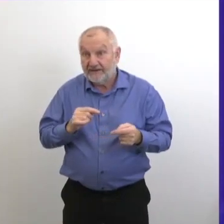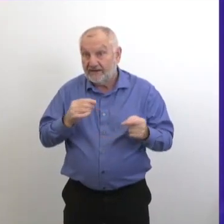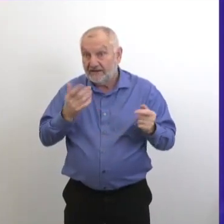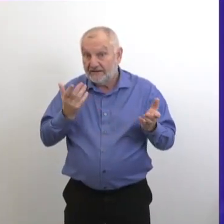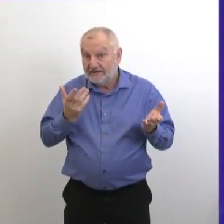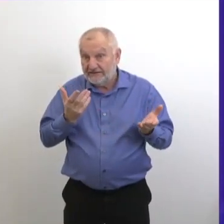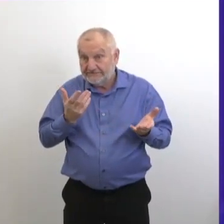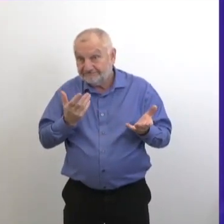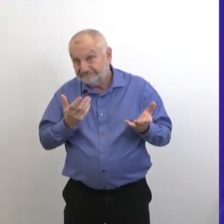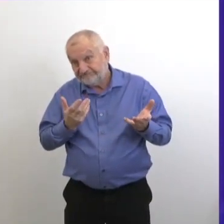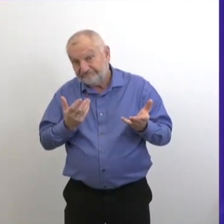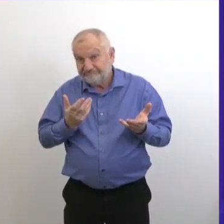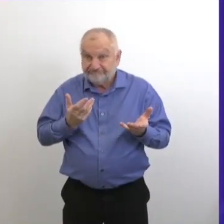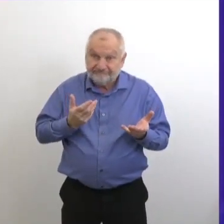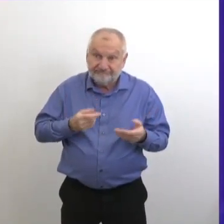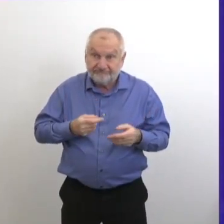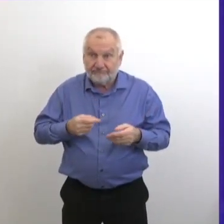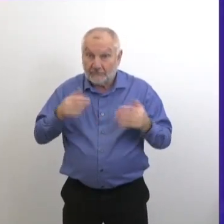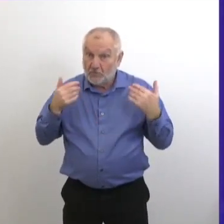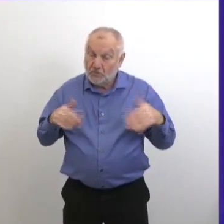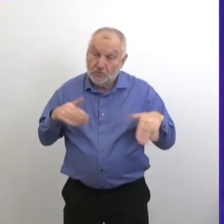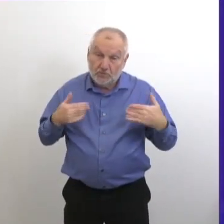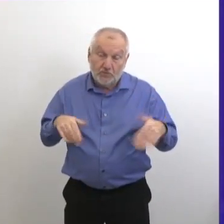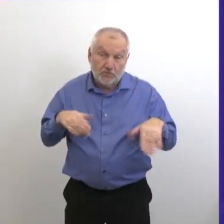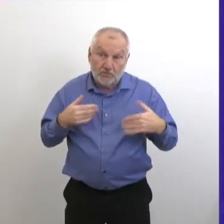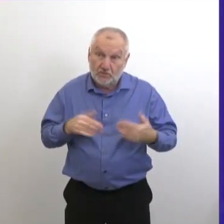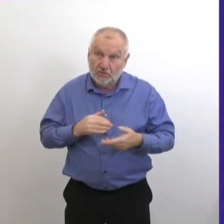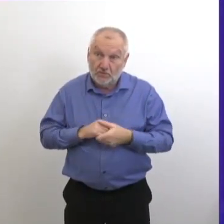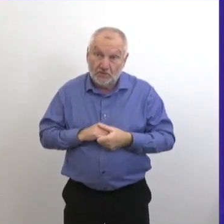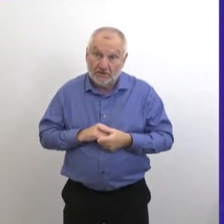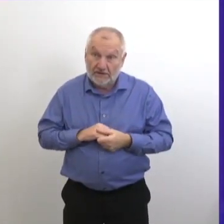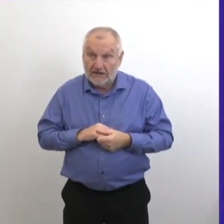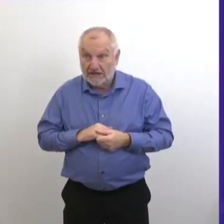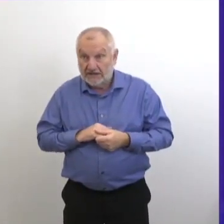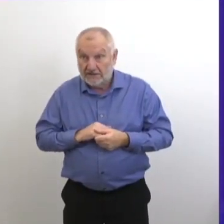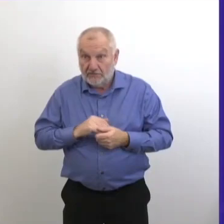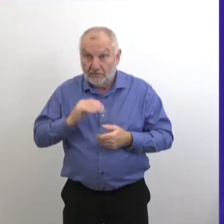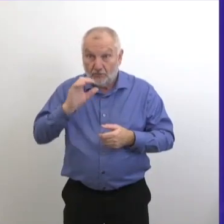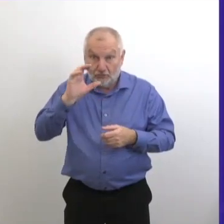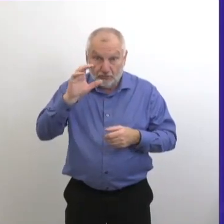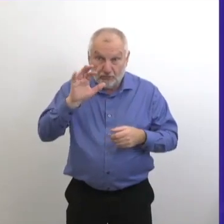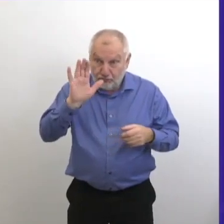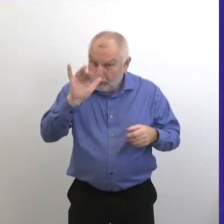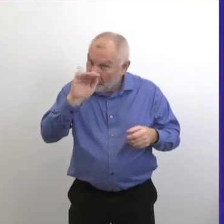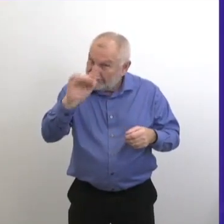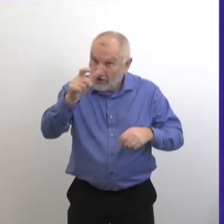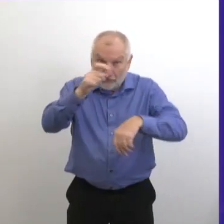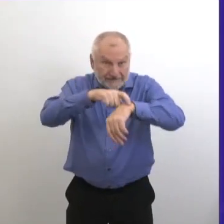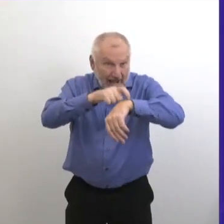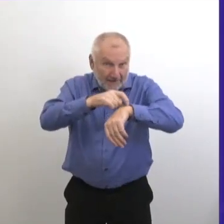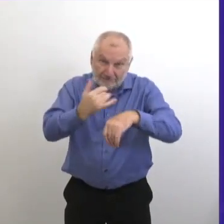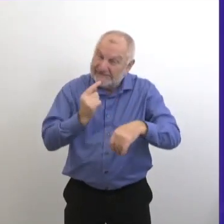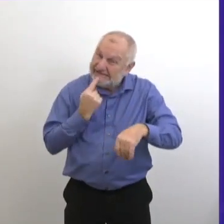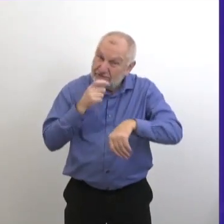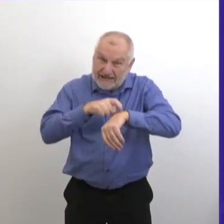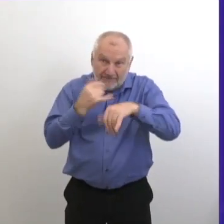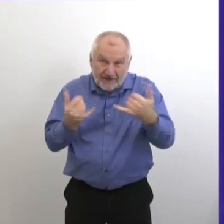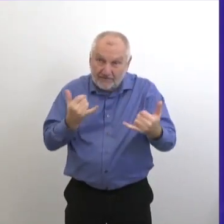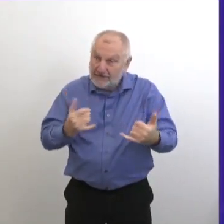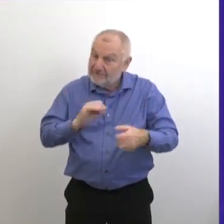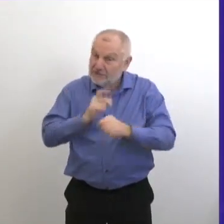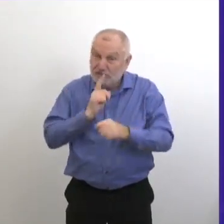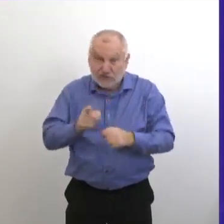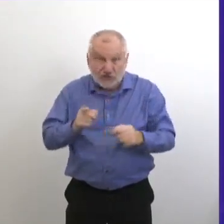Mais nous sommes maintenant à un stade critique. Nous sommes à un stade où il nous faut nous assurer qu'on inverse la